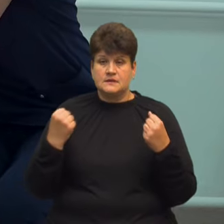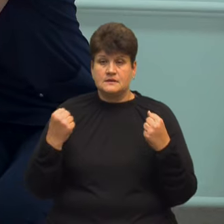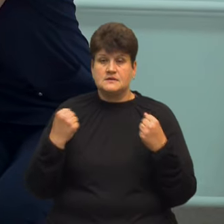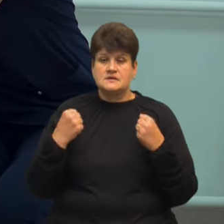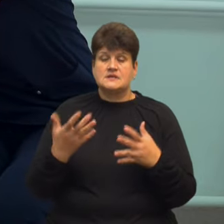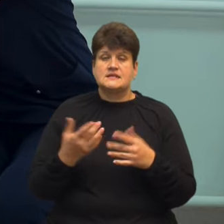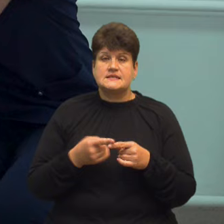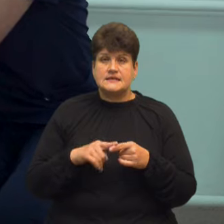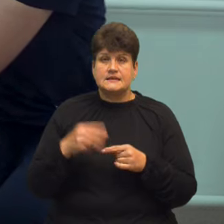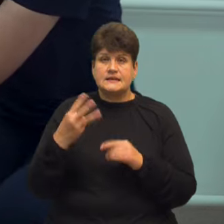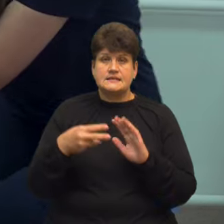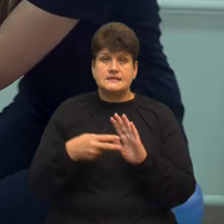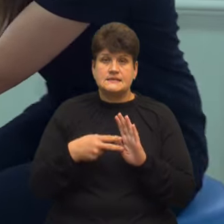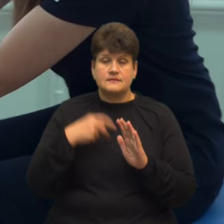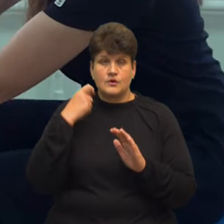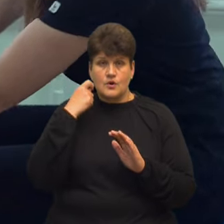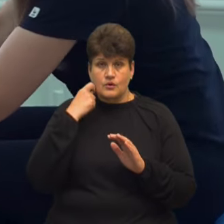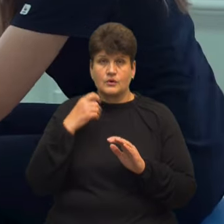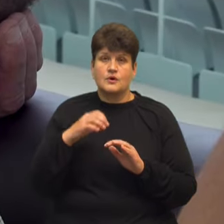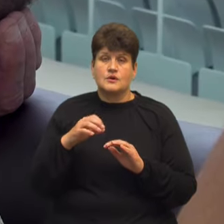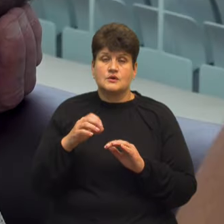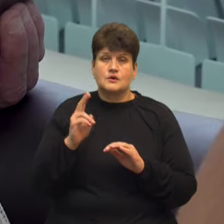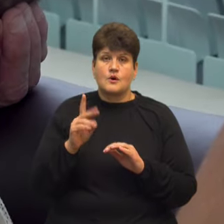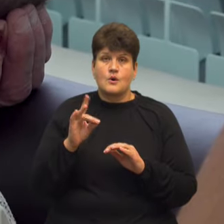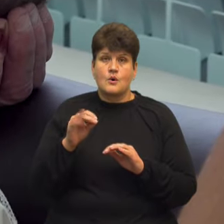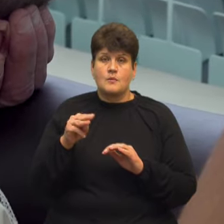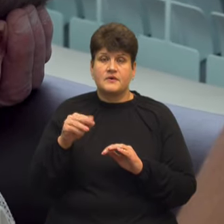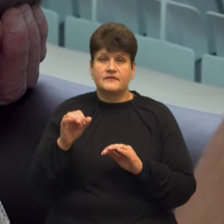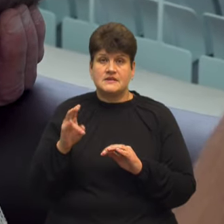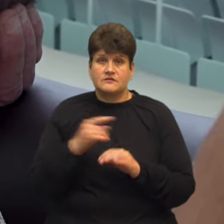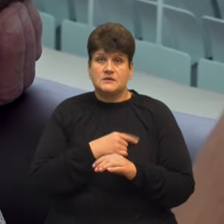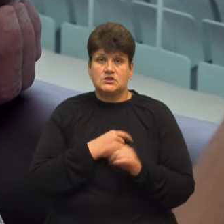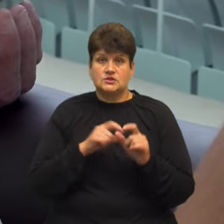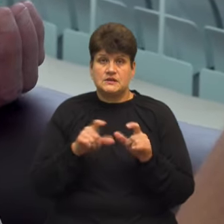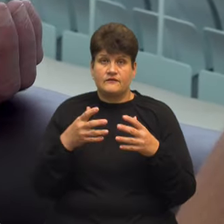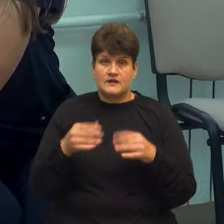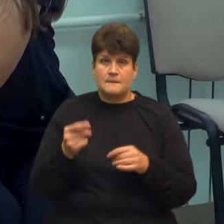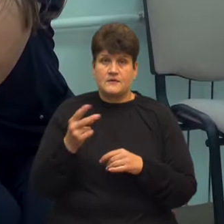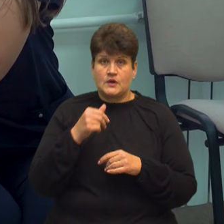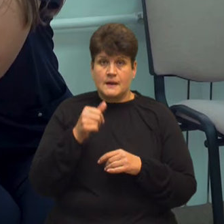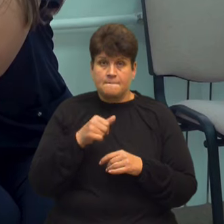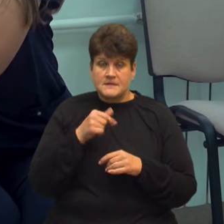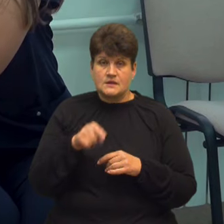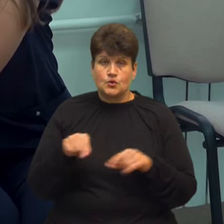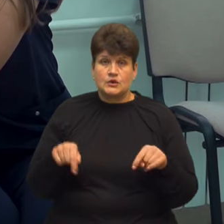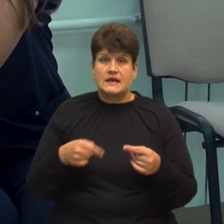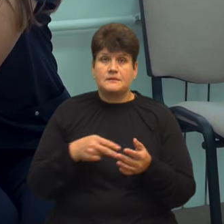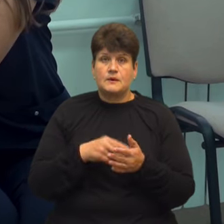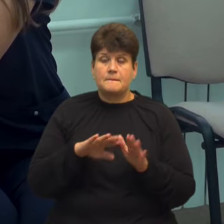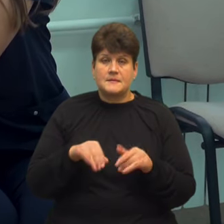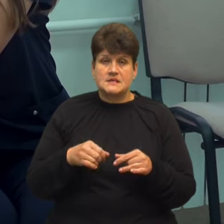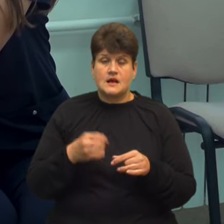Серед них 37-річний Михайло Борезе з Кропивницького У медзакладі чоловік вже півтора місяця Тут реабілітується після